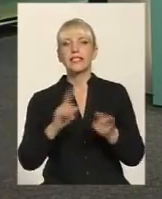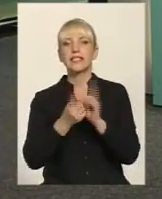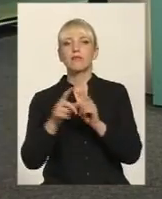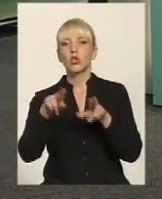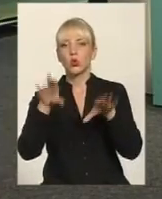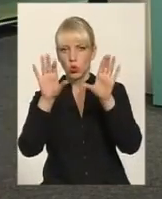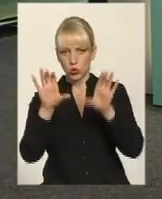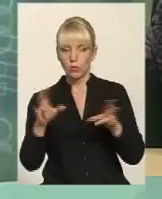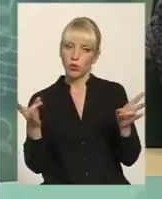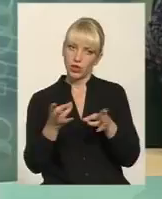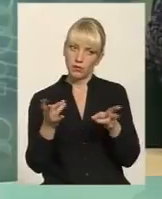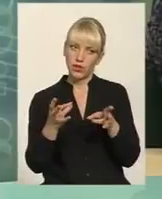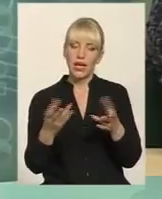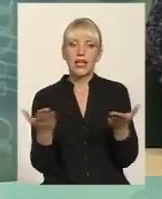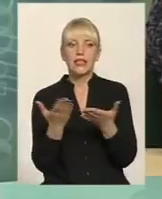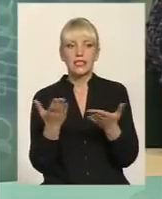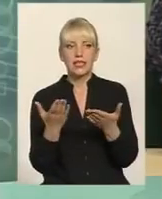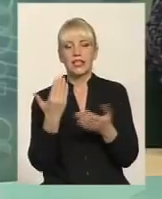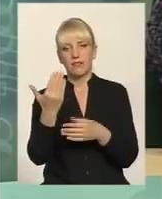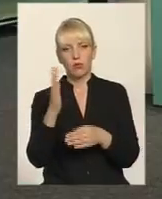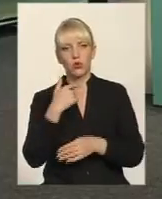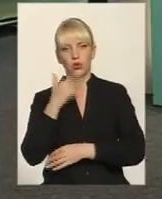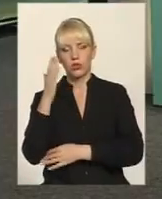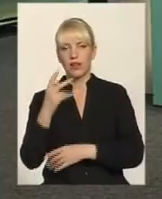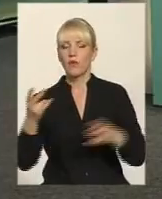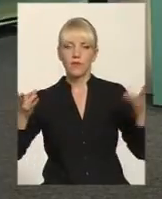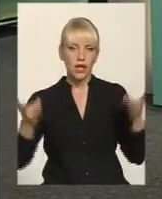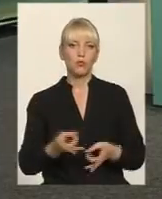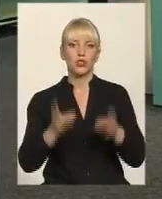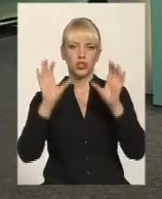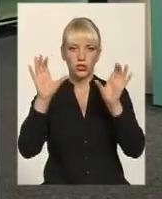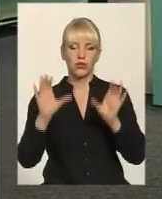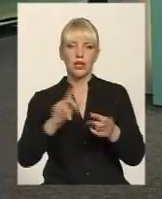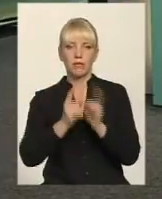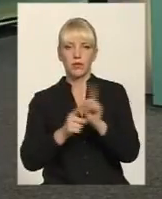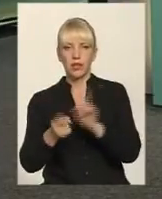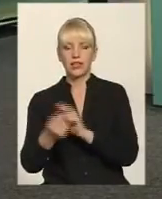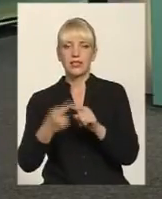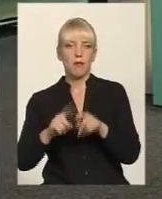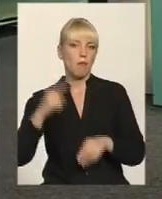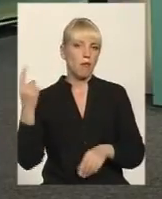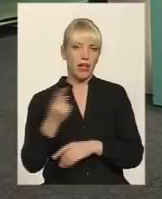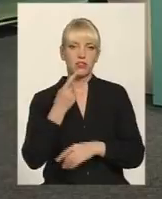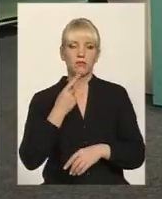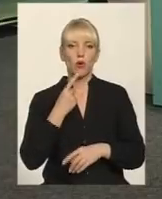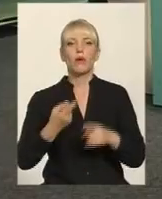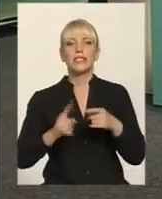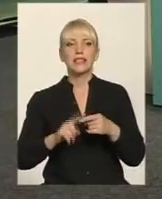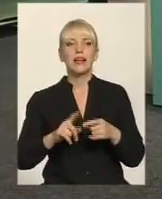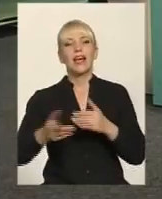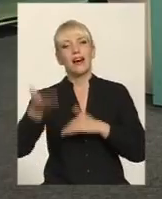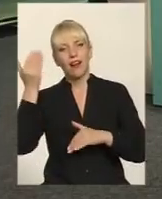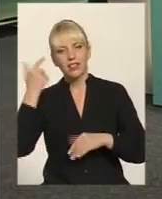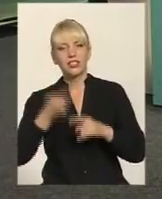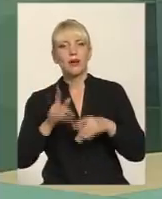Конституції, вони необхідні і за які безпосередньо ви голосуєте? Вони вкрай необхідні зміни до Конституції. Це перша спроба. Всі інші спроби змін до Конституції це була